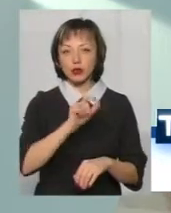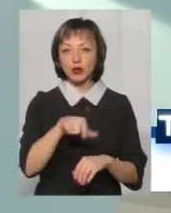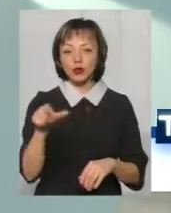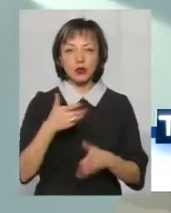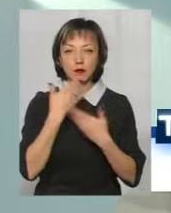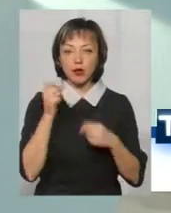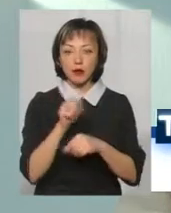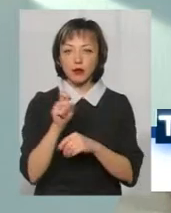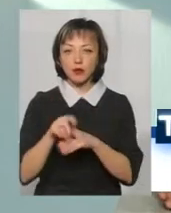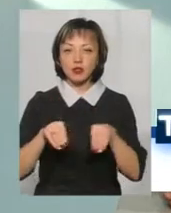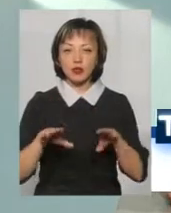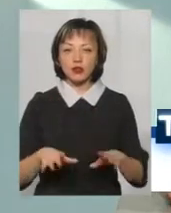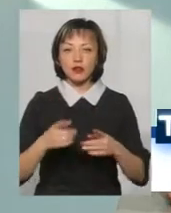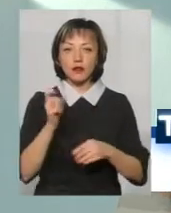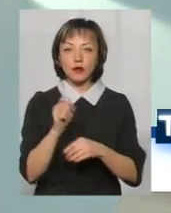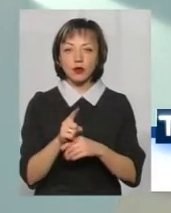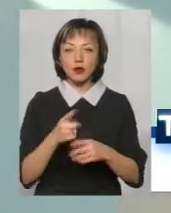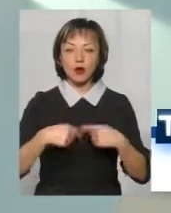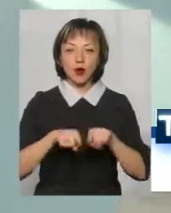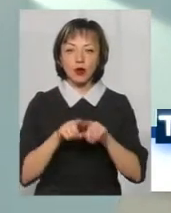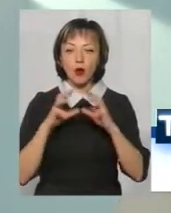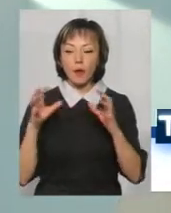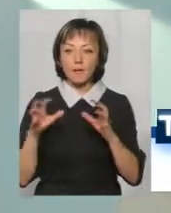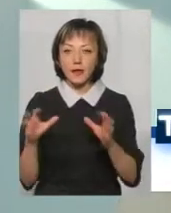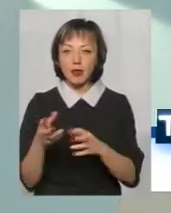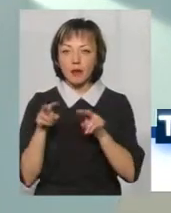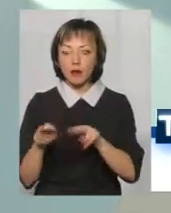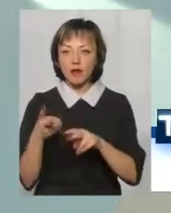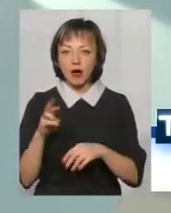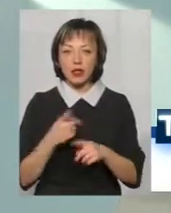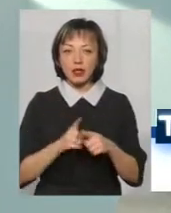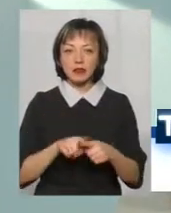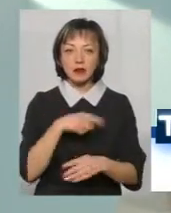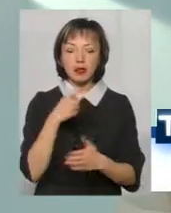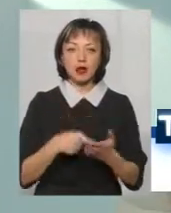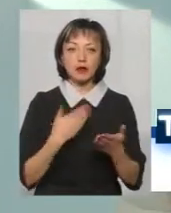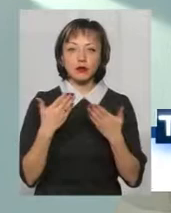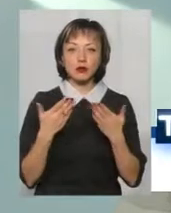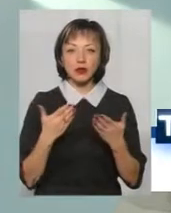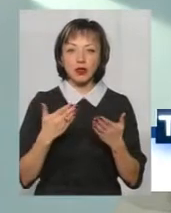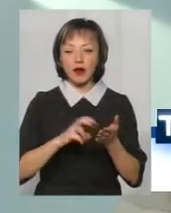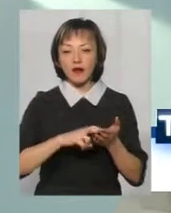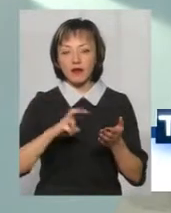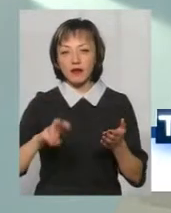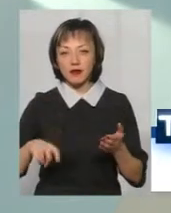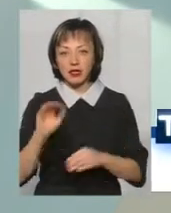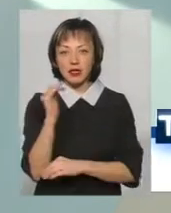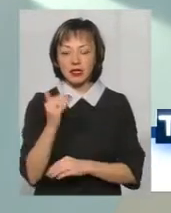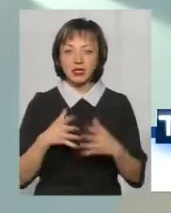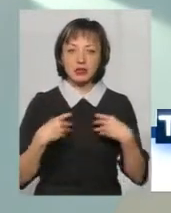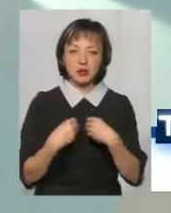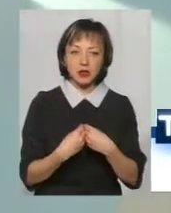мають повноважень вирішувати функції органу опіки і опікування. А оці питання, що стосується виведення дитини із сім'ї,